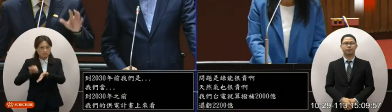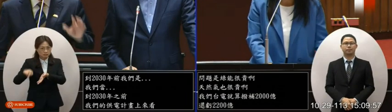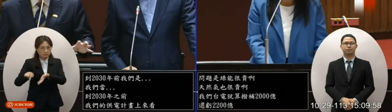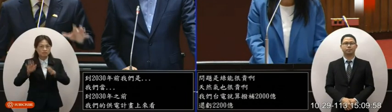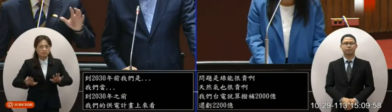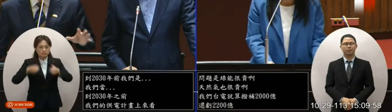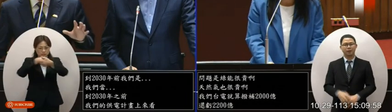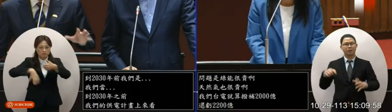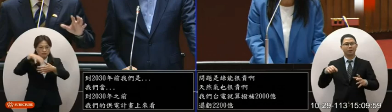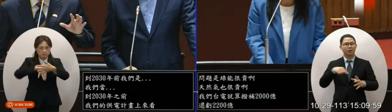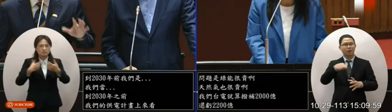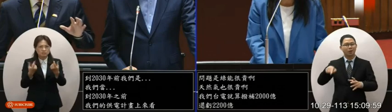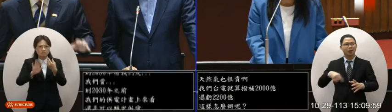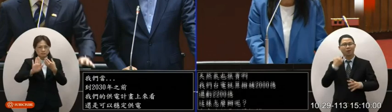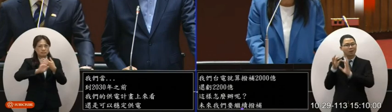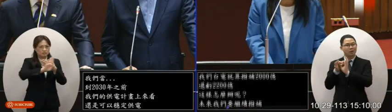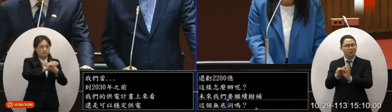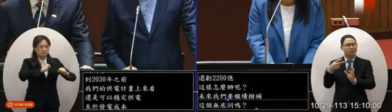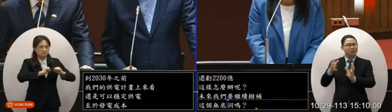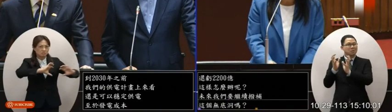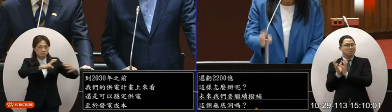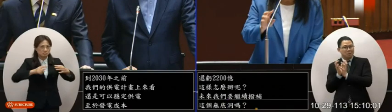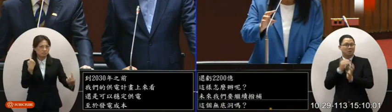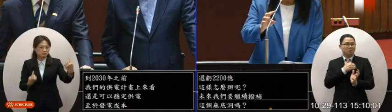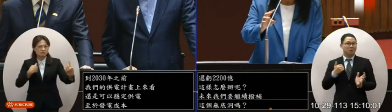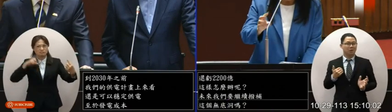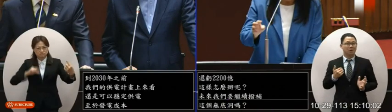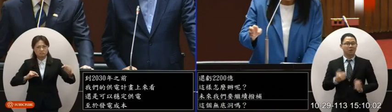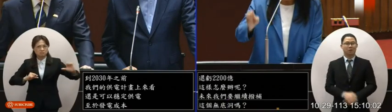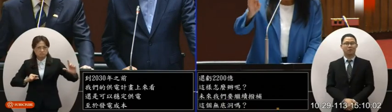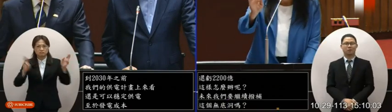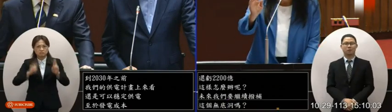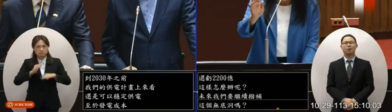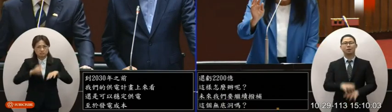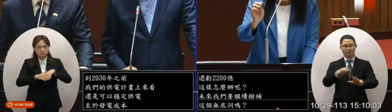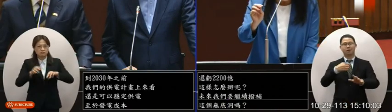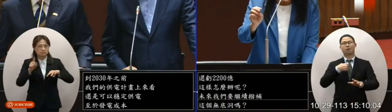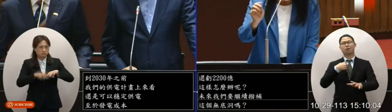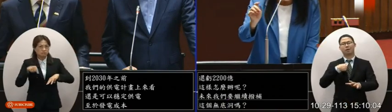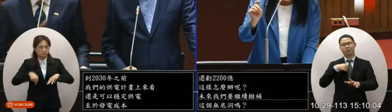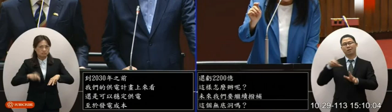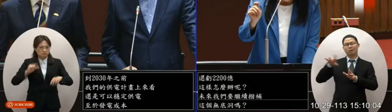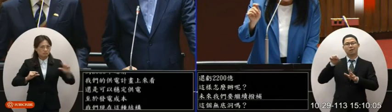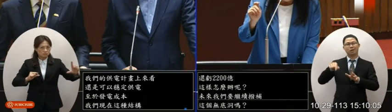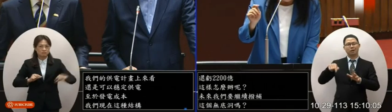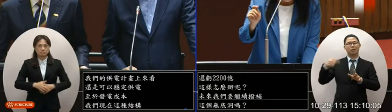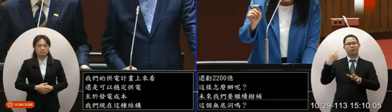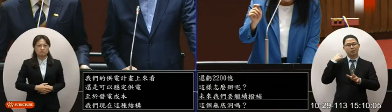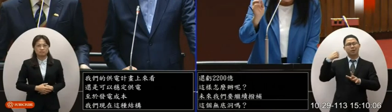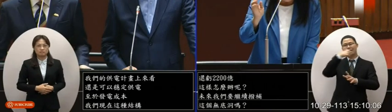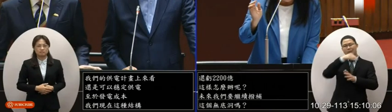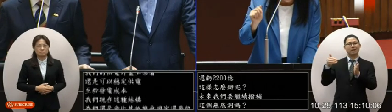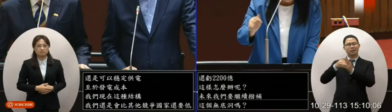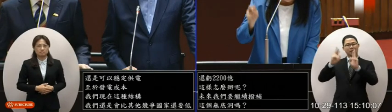我們還是會比其他爭國家還要低我們的發電的成本還是比較低的本席引用一下昨天台達電的創